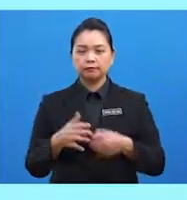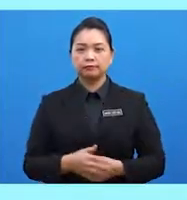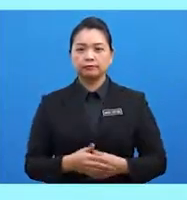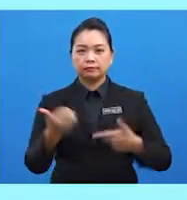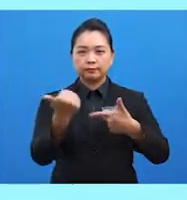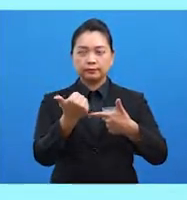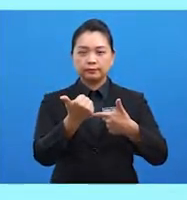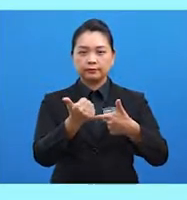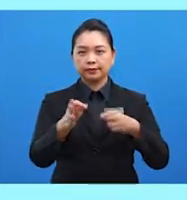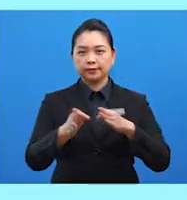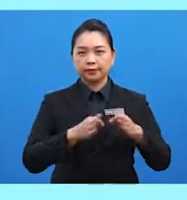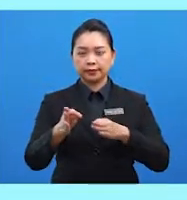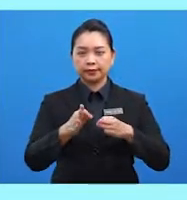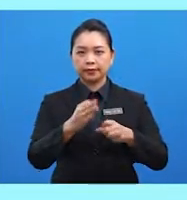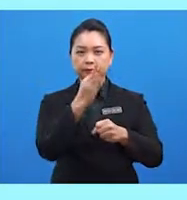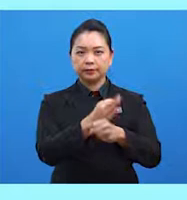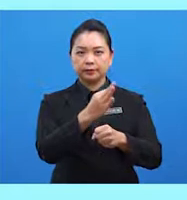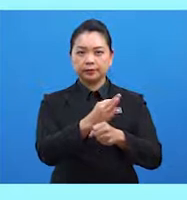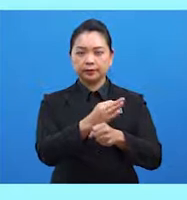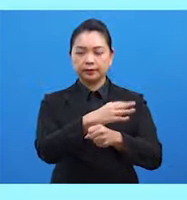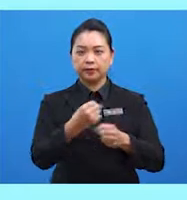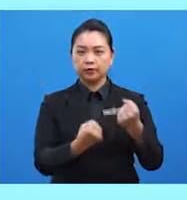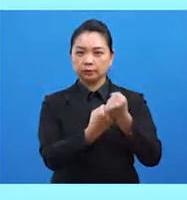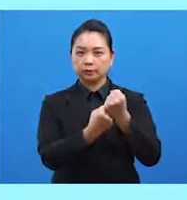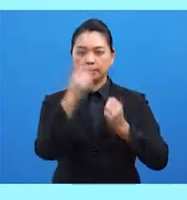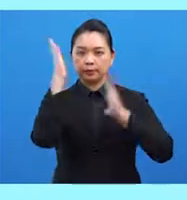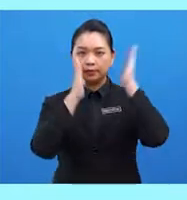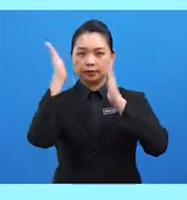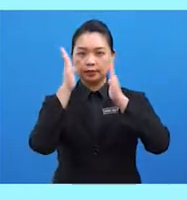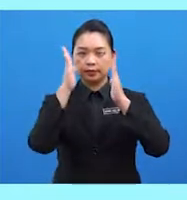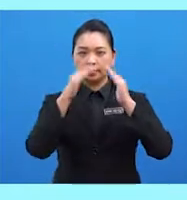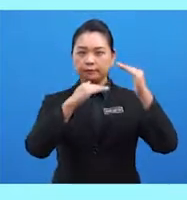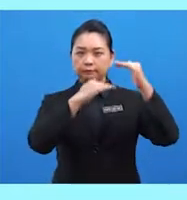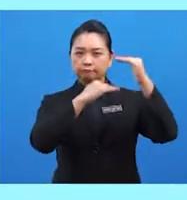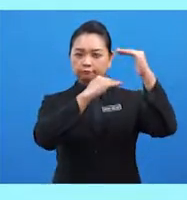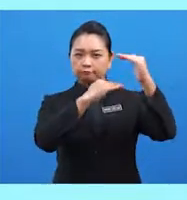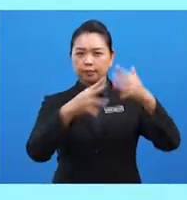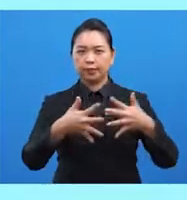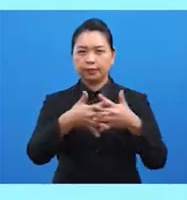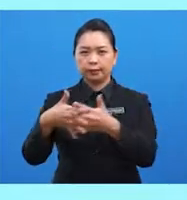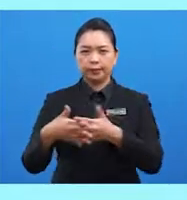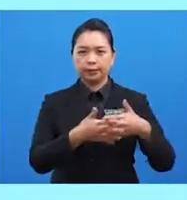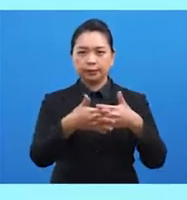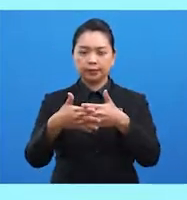Kedua, menjelaskan peranan dan sumbanggan Malaysia di peringkat antarabangsa.